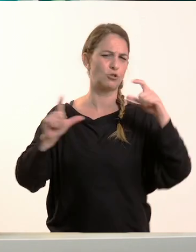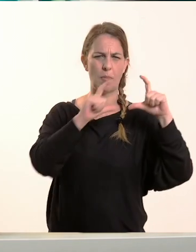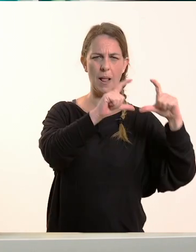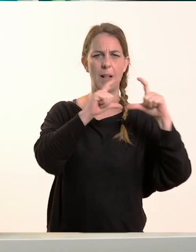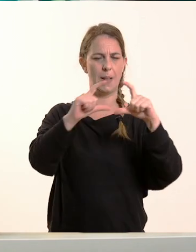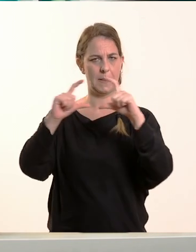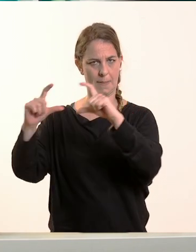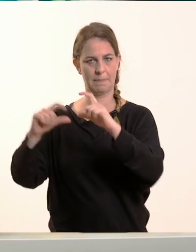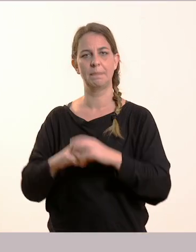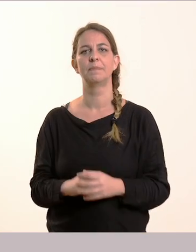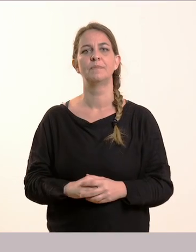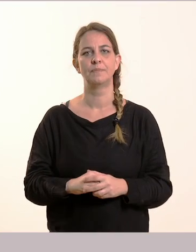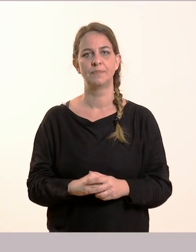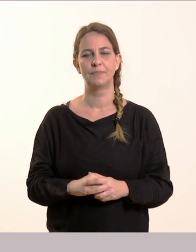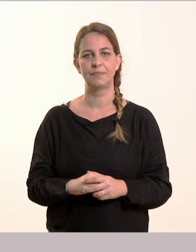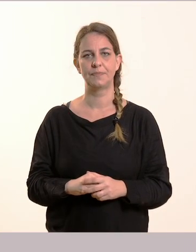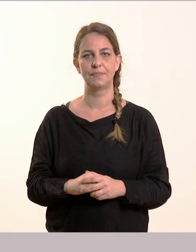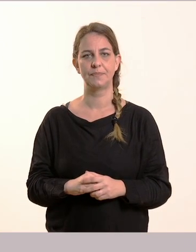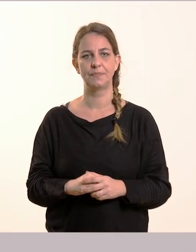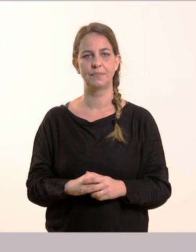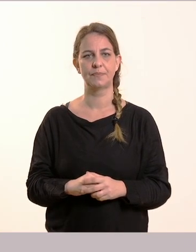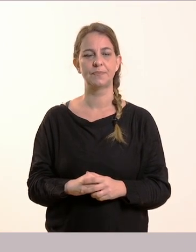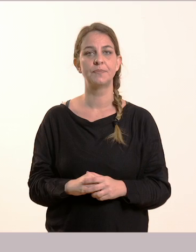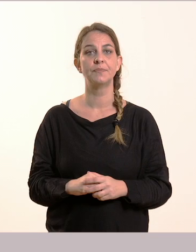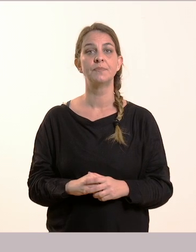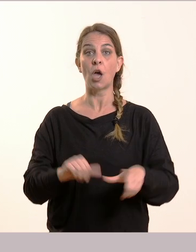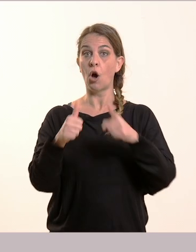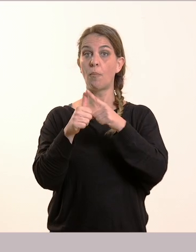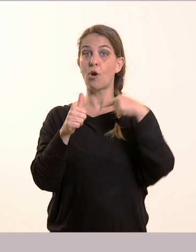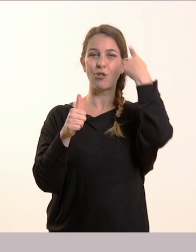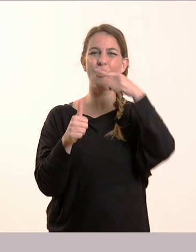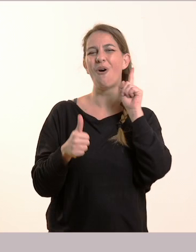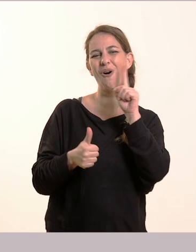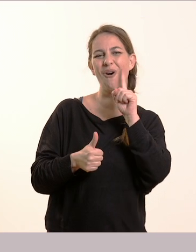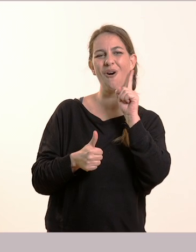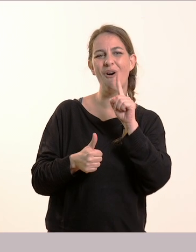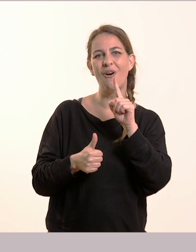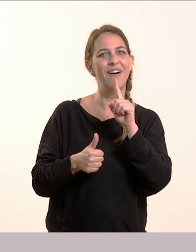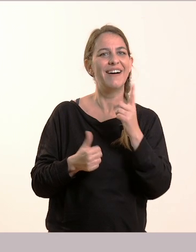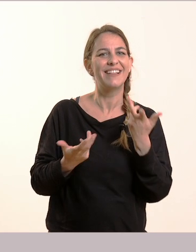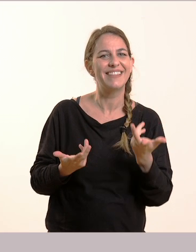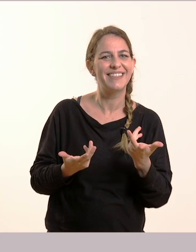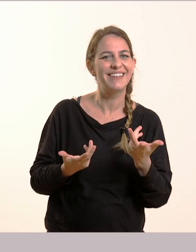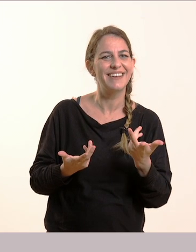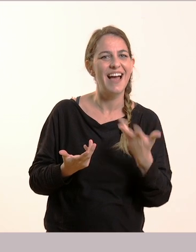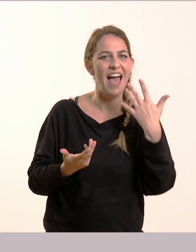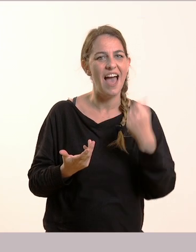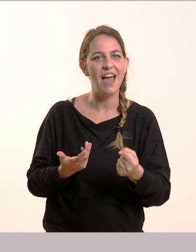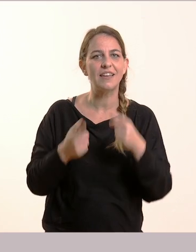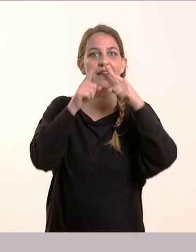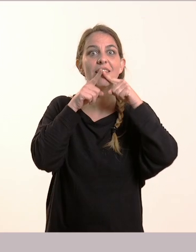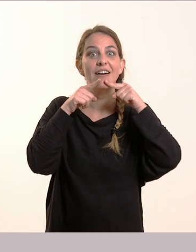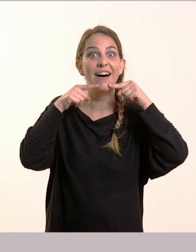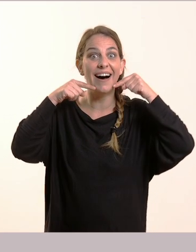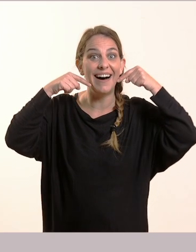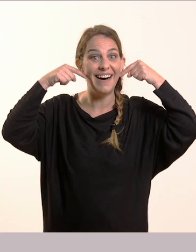Εδώ πέρα, στην παρουσίαση. Για να δούμε το πρώτο κοριτσάκι. Βλέπετε, έχει ζωγραφισμένο ένα χαμόγελο.